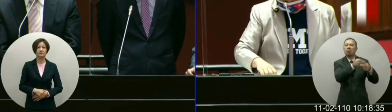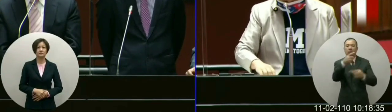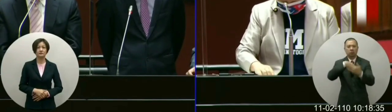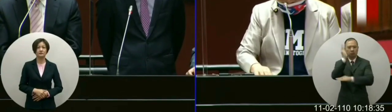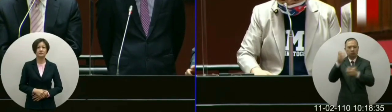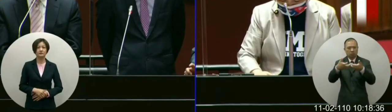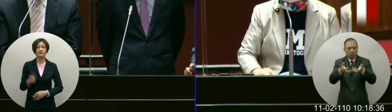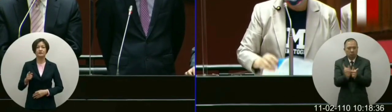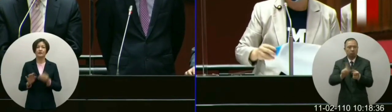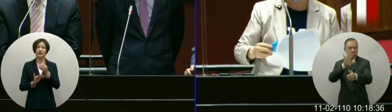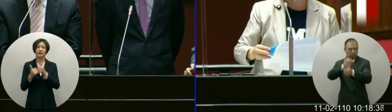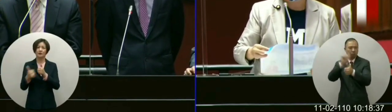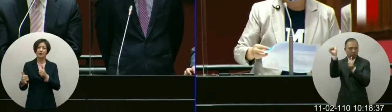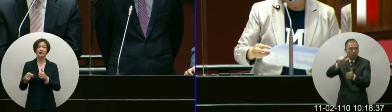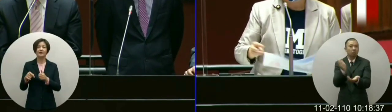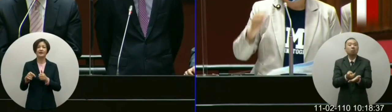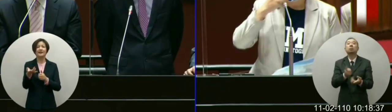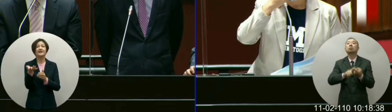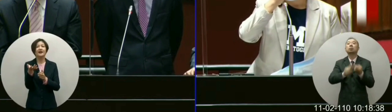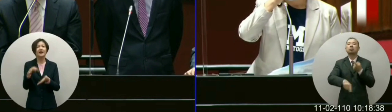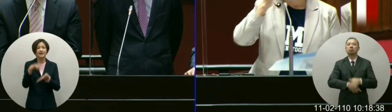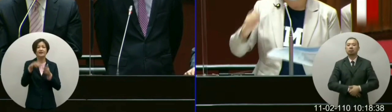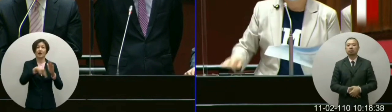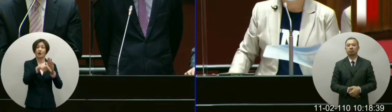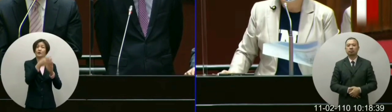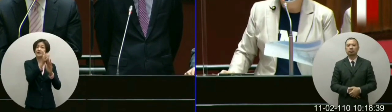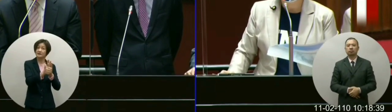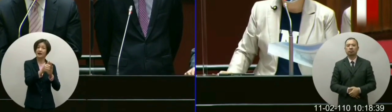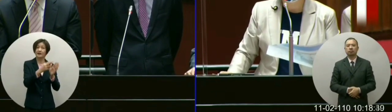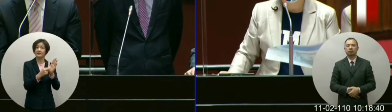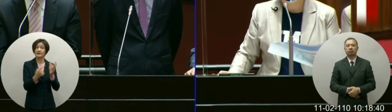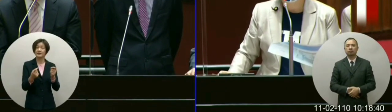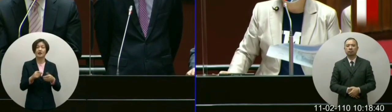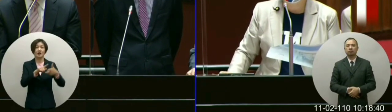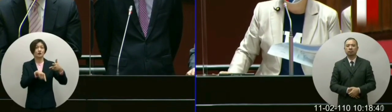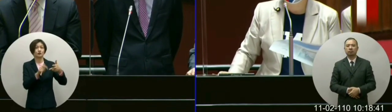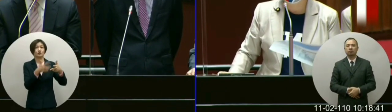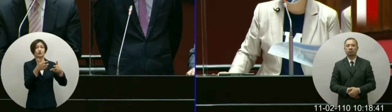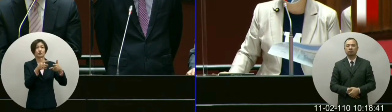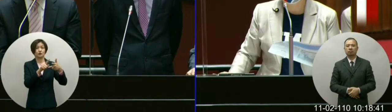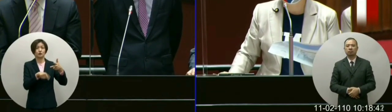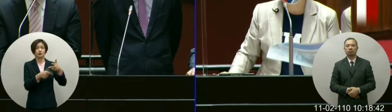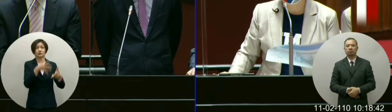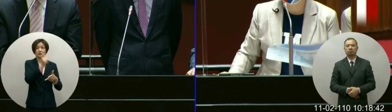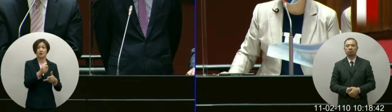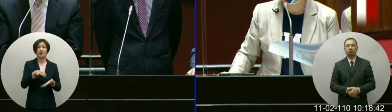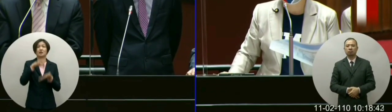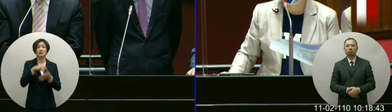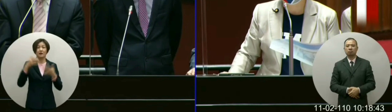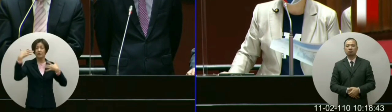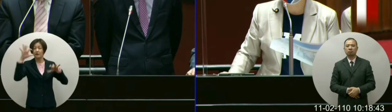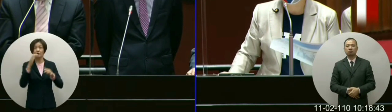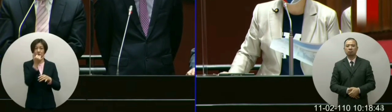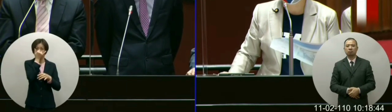本是不是如此刚刚院长也提到了那个朱立伦讲说消敌那这个川普正在你